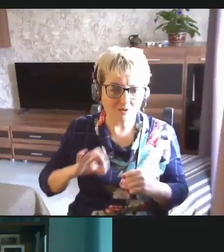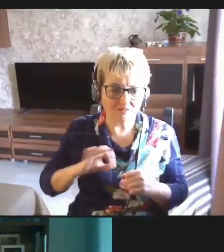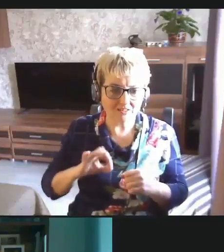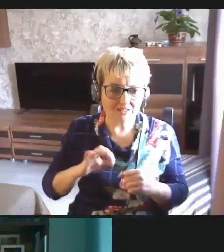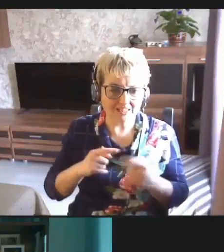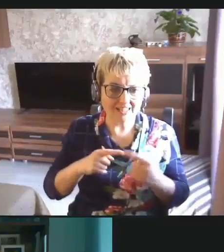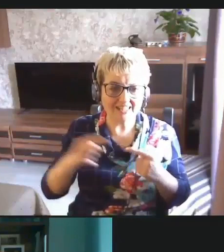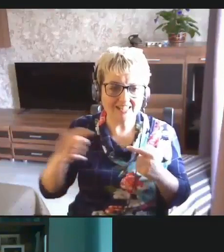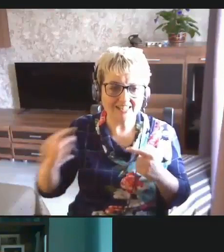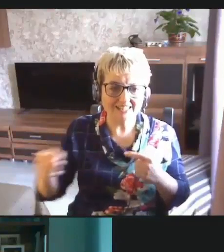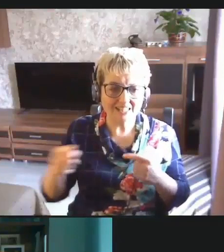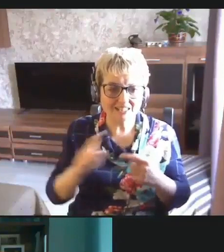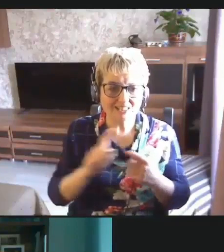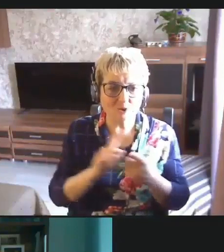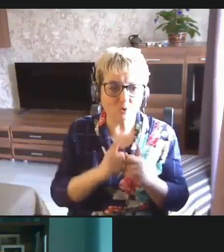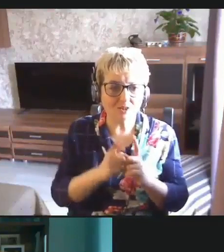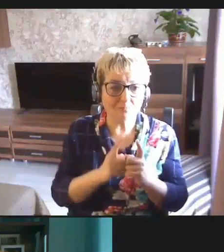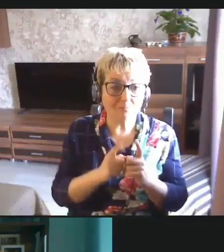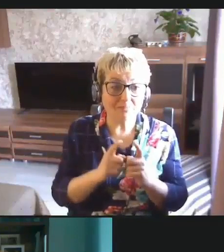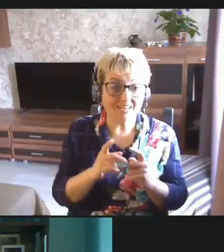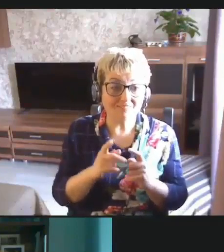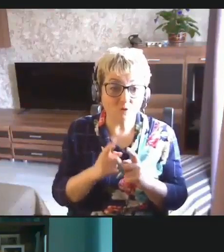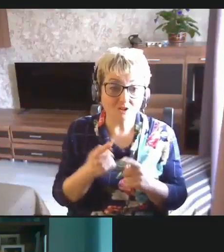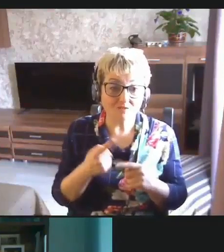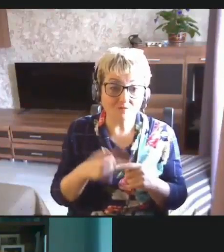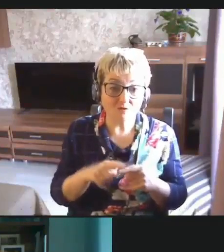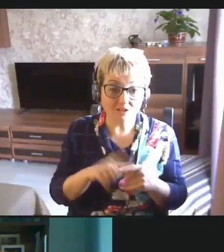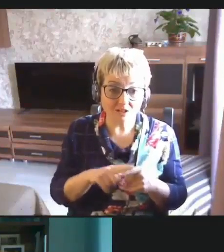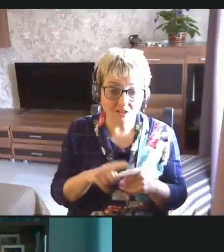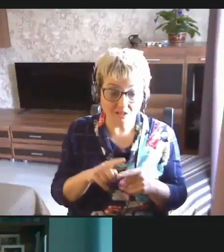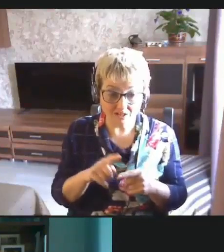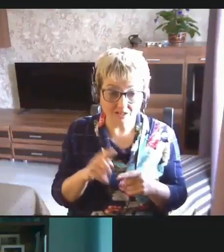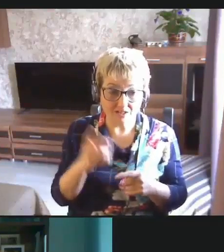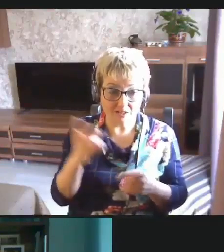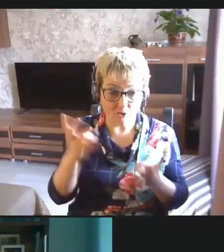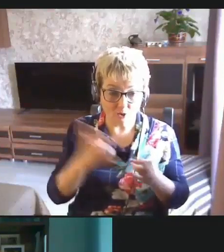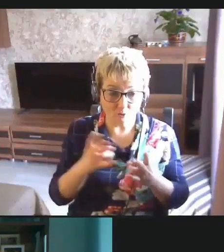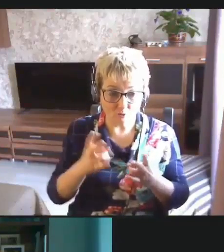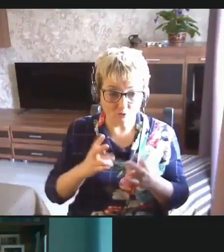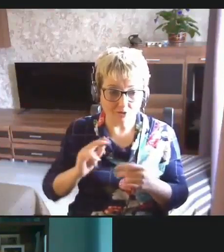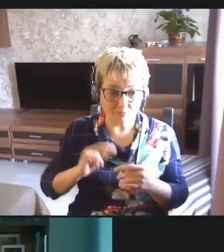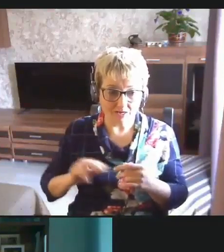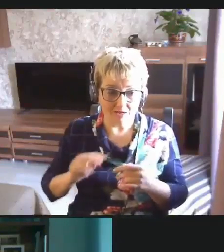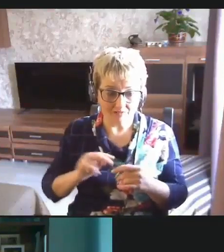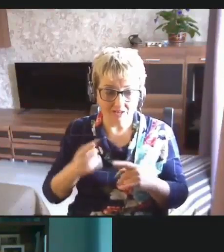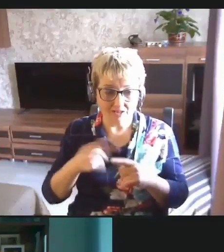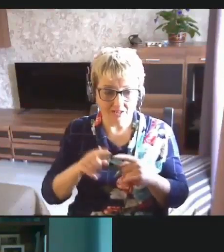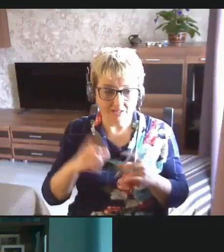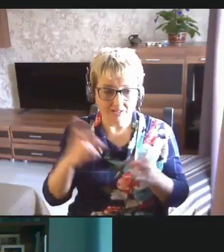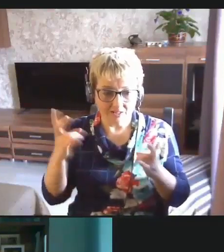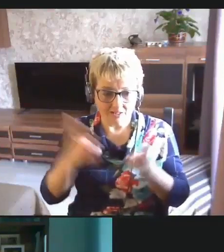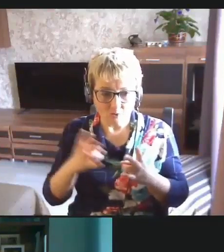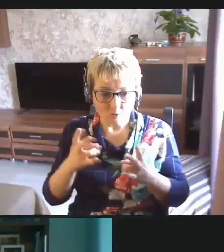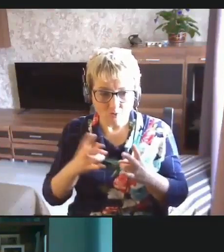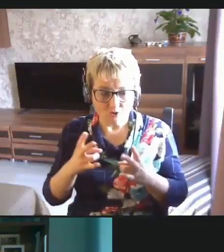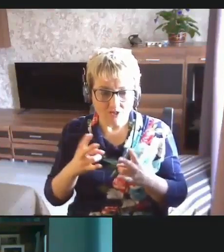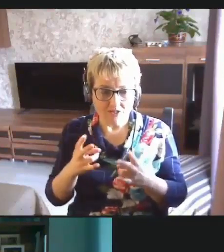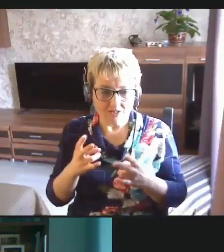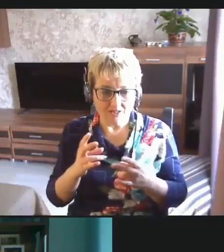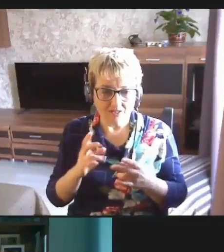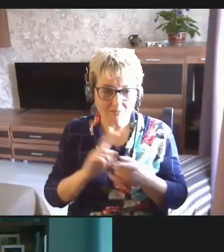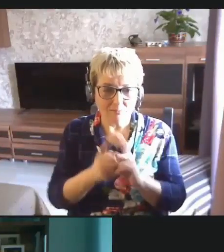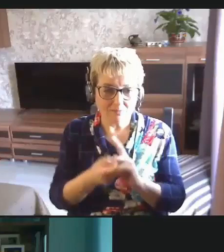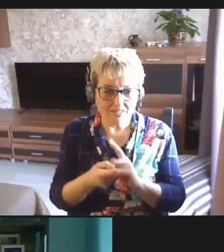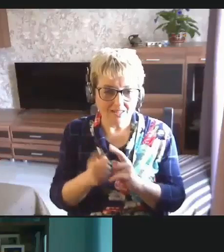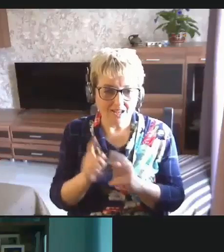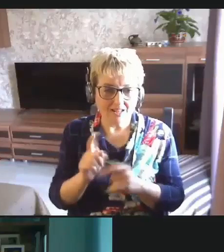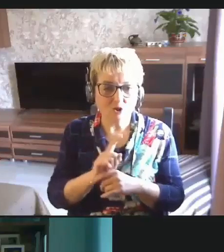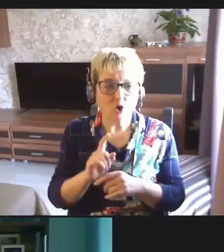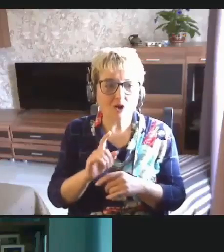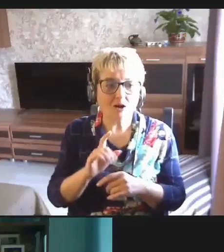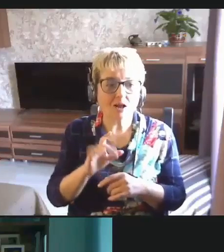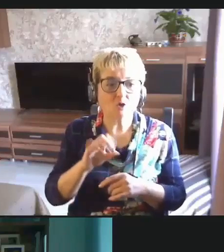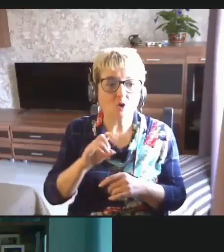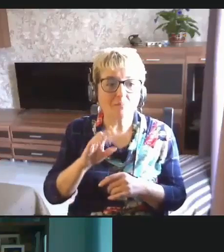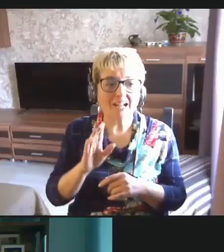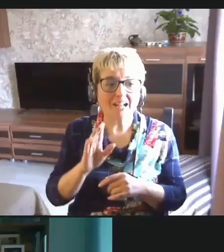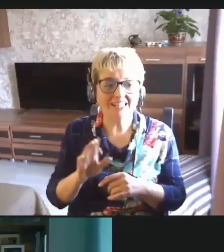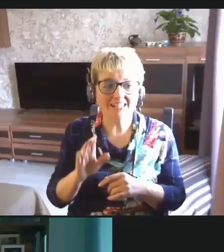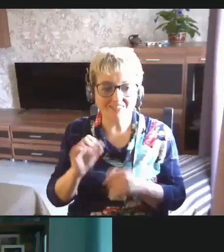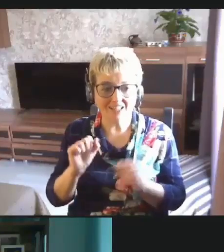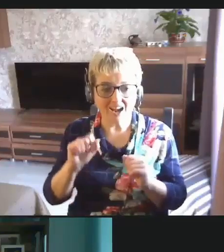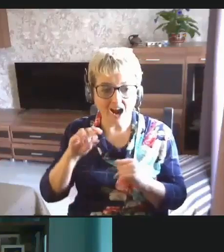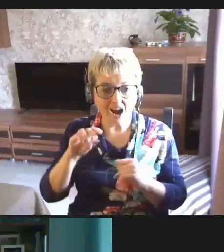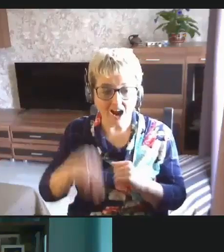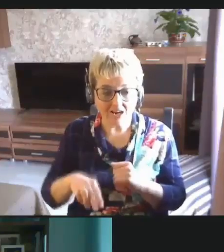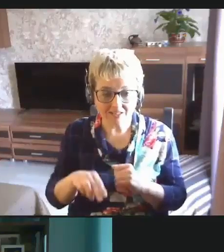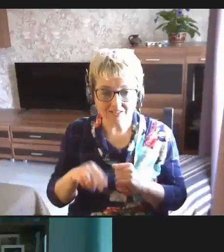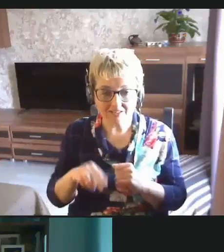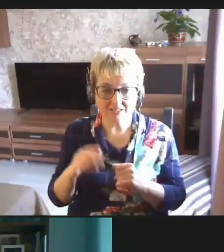дистанционным переводом. Это надо прорабатывать, надо менять нормативные акции,